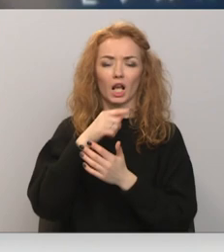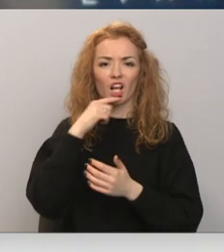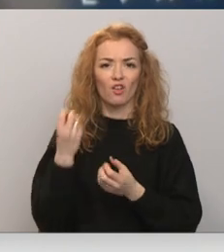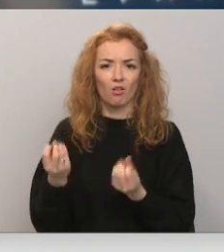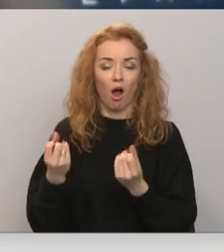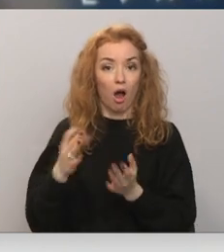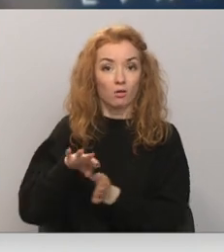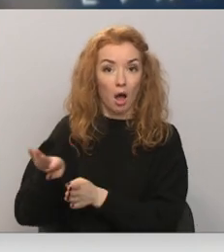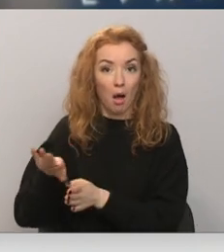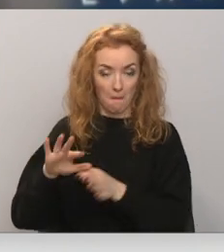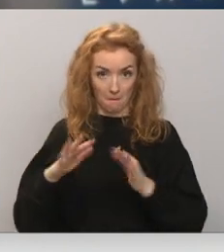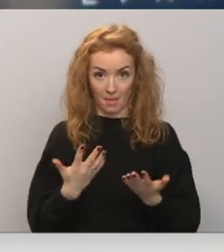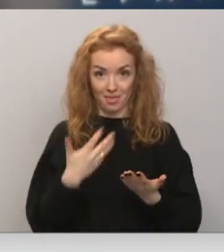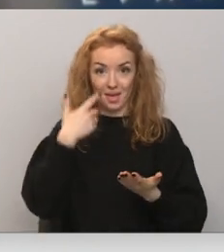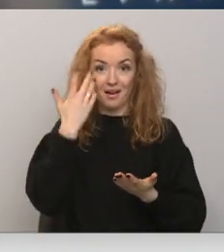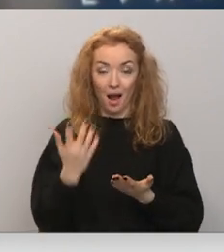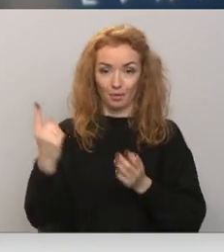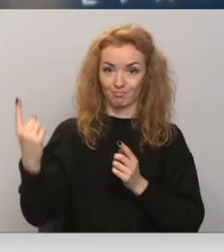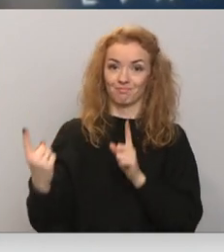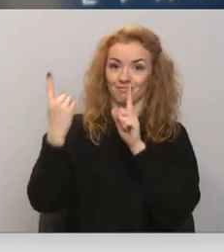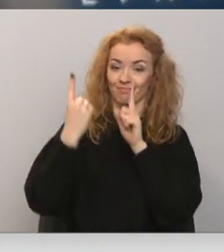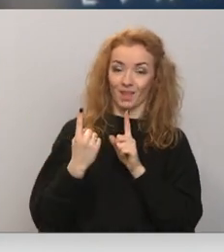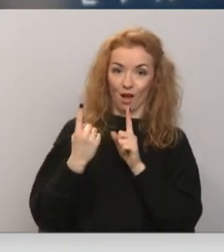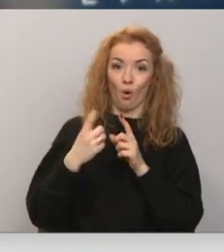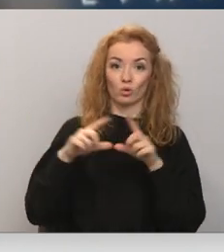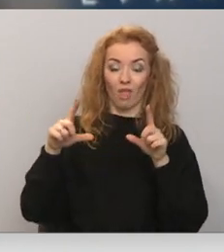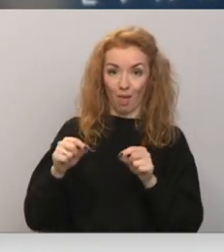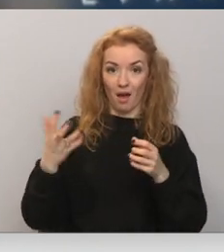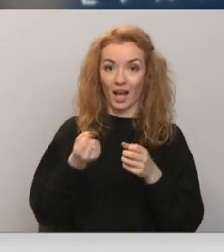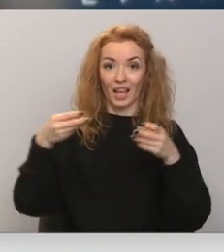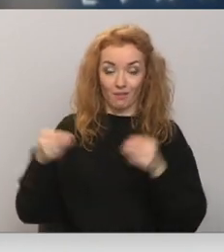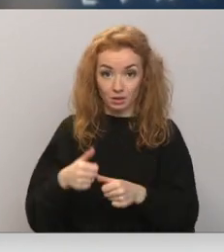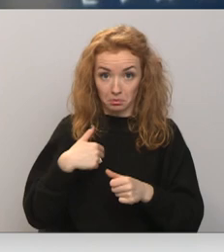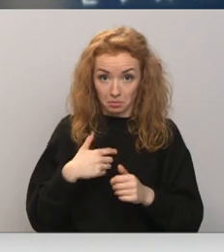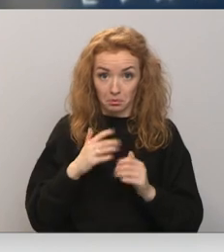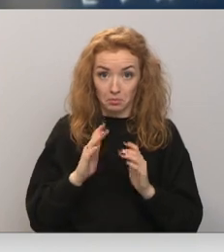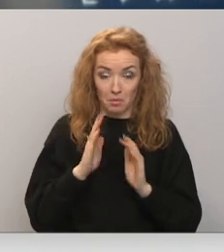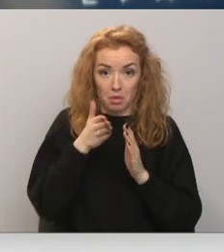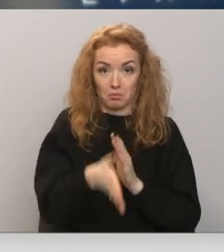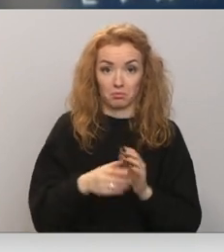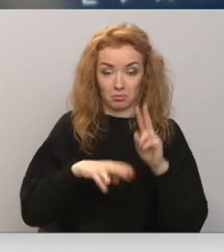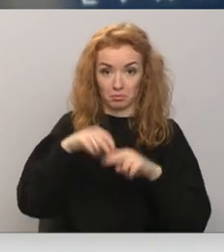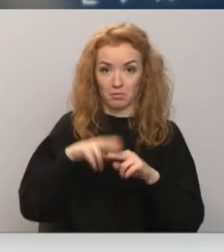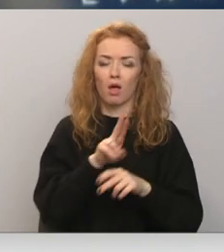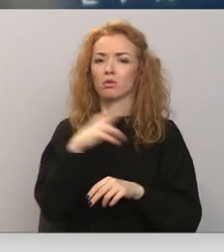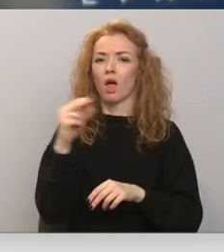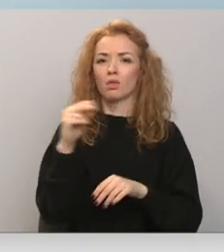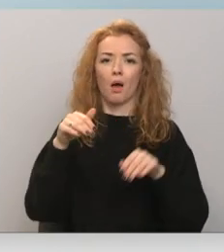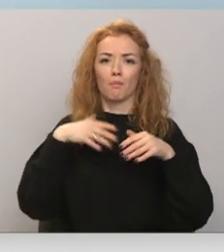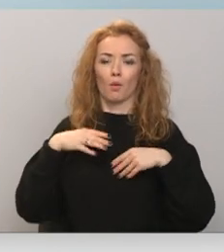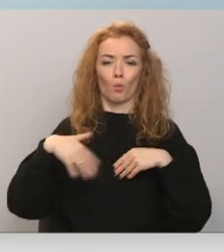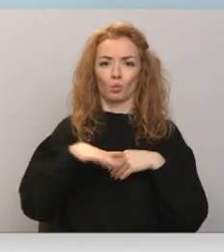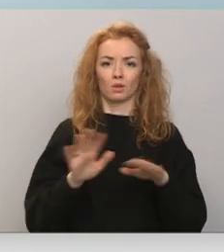Un tajā pat laikā, tad, kad atnāk uzņēmēs ar investīcijām un saka, jā, to tagad darīšu, nu nē, tikai ne pie mums.